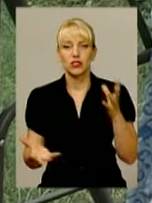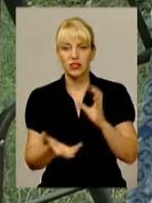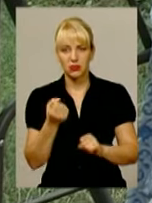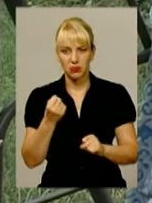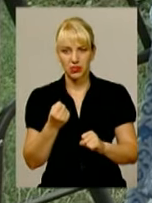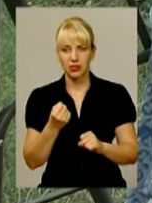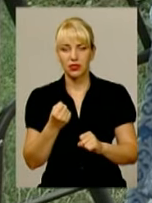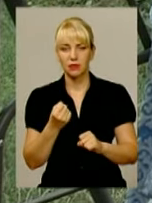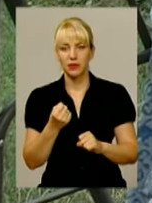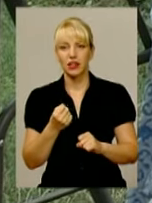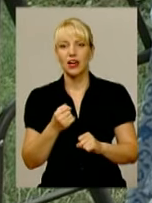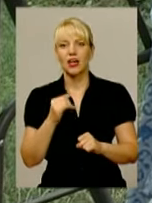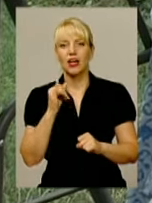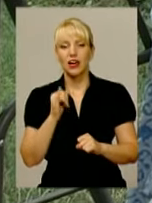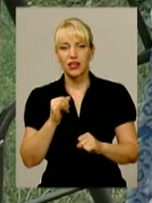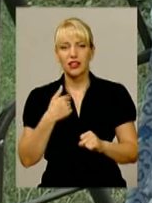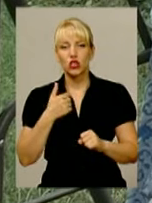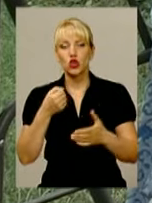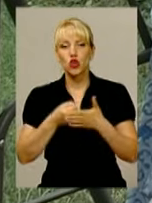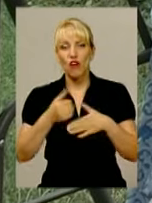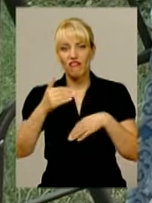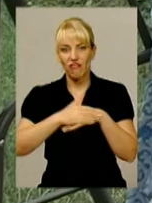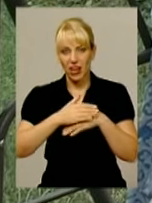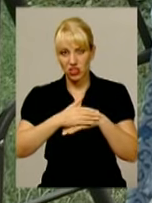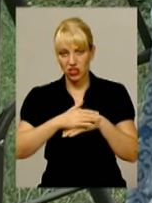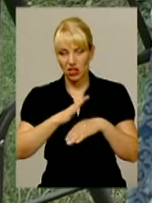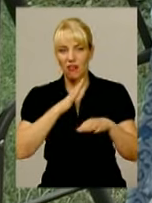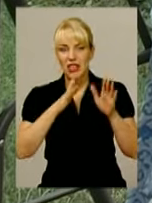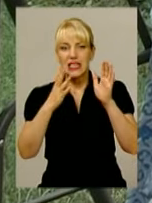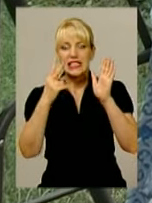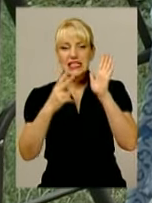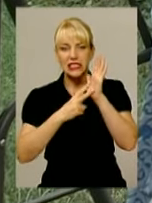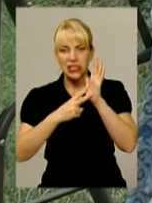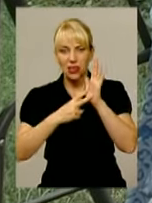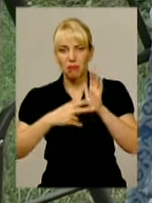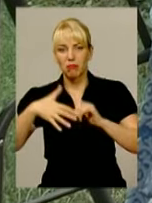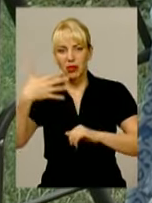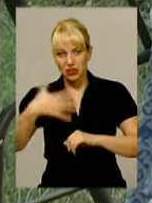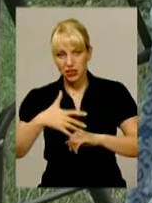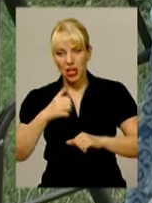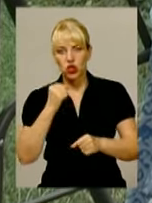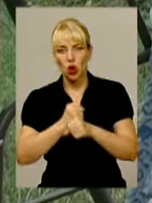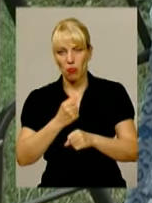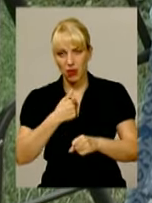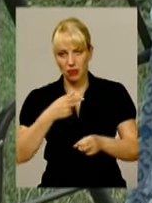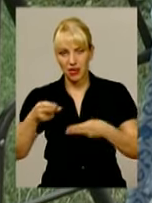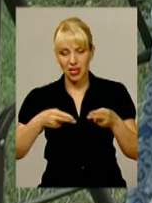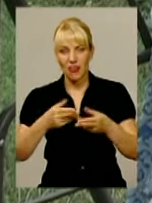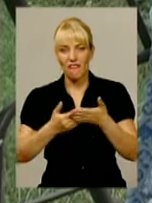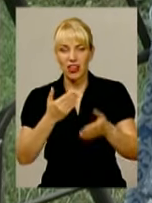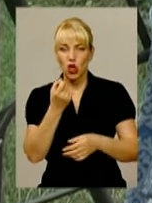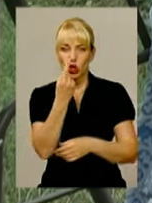все не важливо. І вона аж до вечора без 28, аж тоді мені зробила кесарів. Від 11